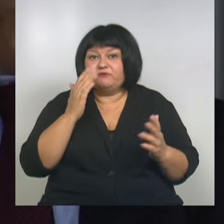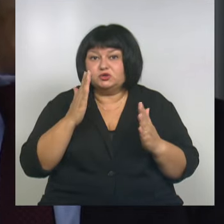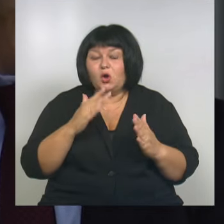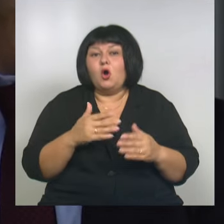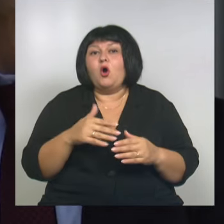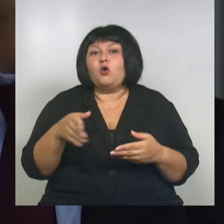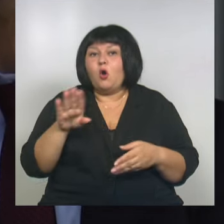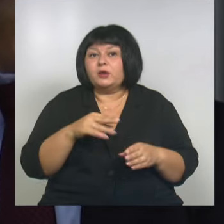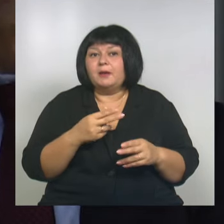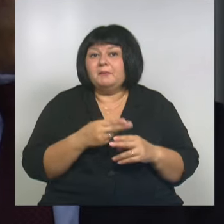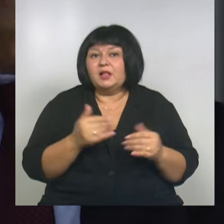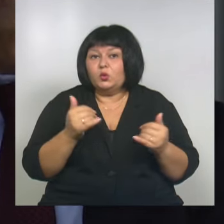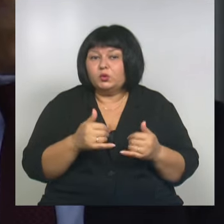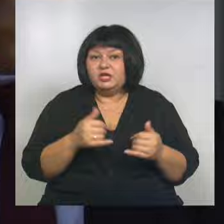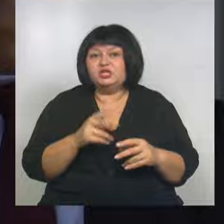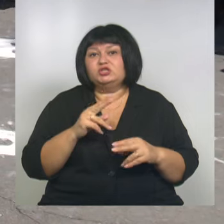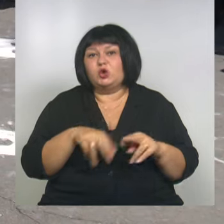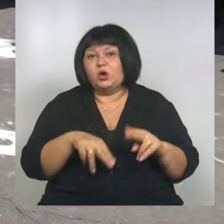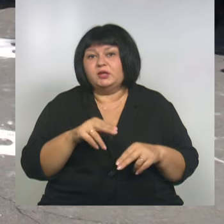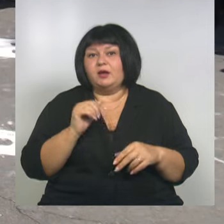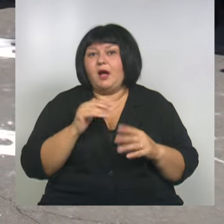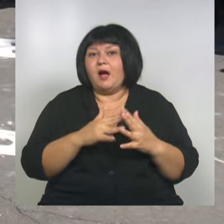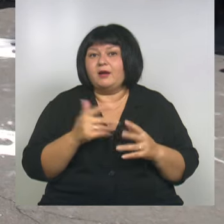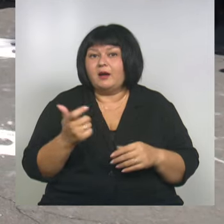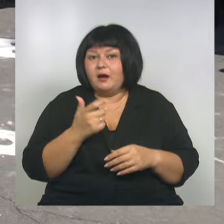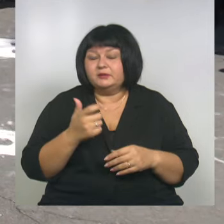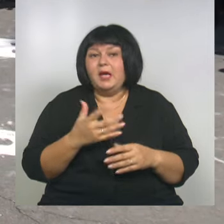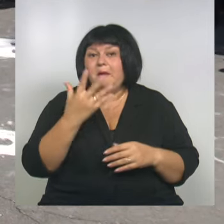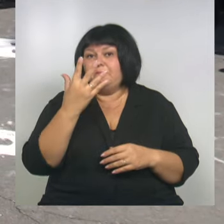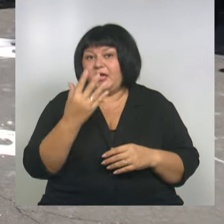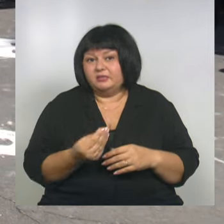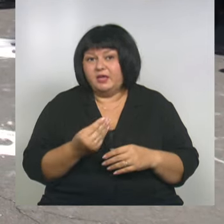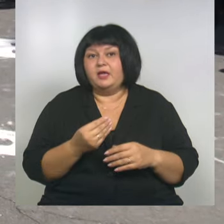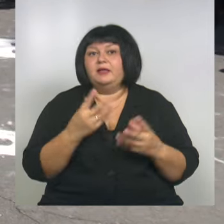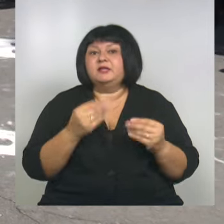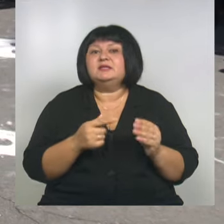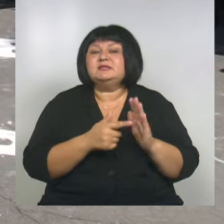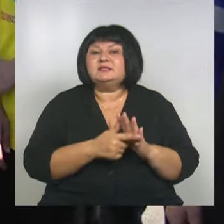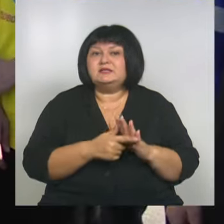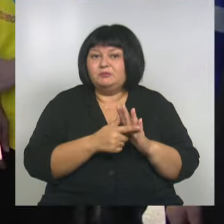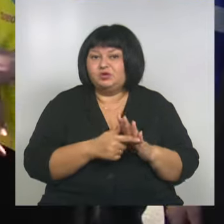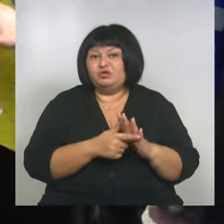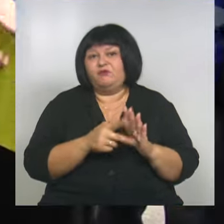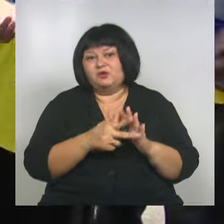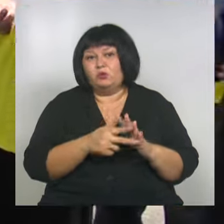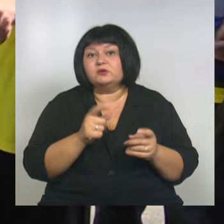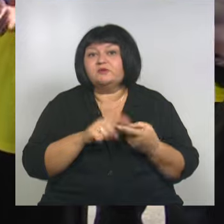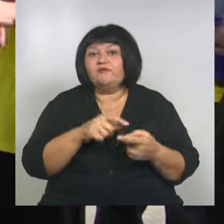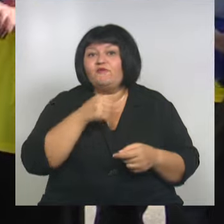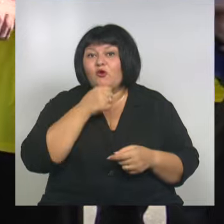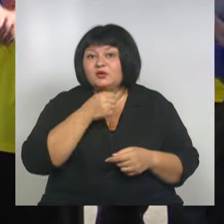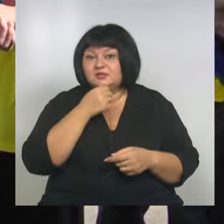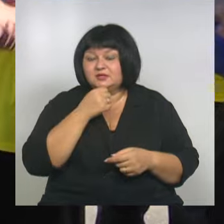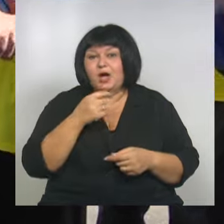горнометаллургические, строительные, аграрные. График пятидневный, день, семи или восьмичасовой, в зависимости от возраста студентов. Проект